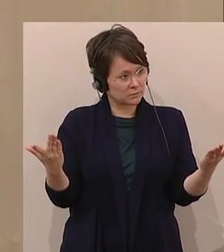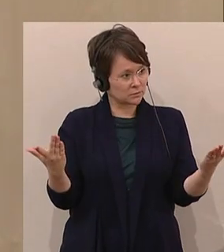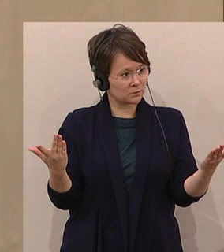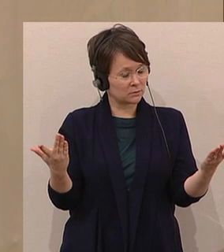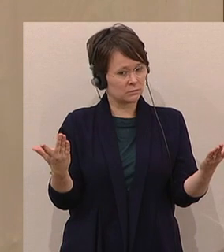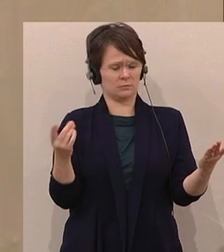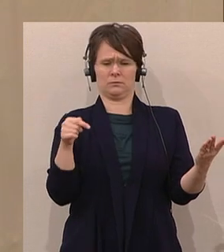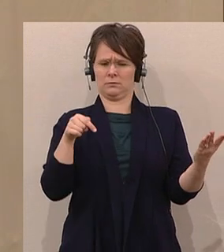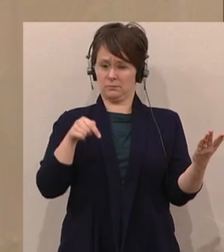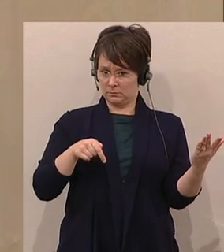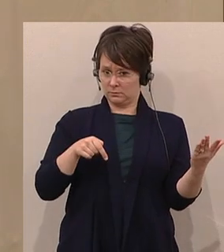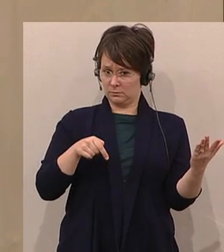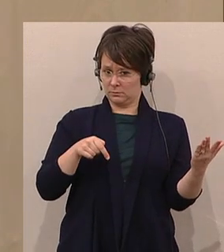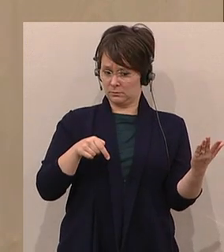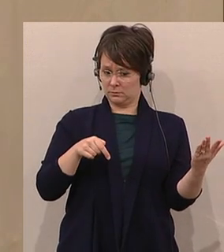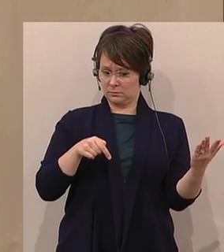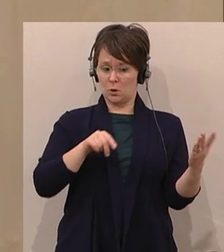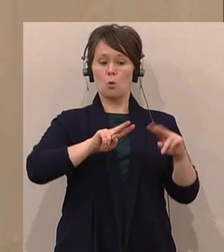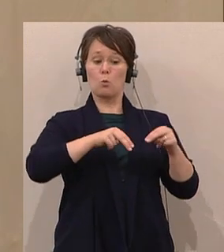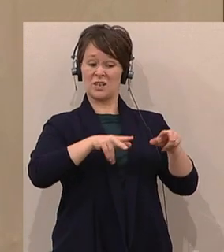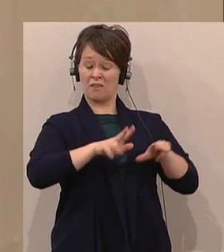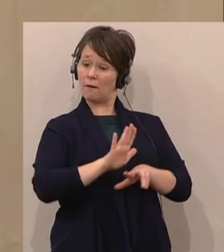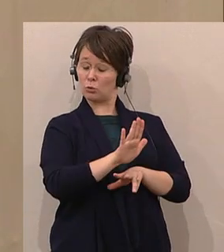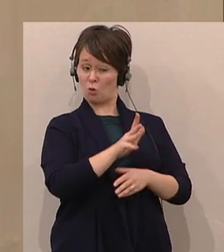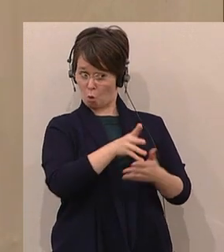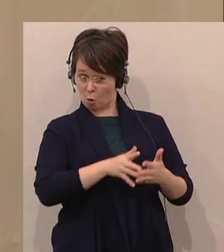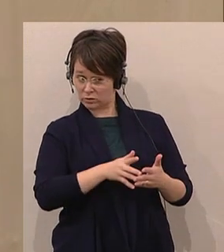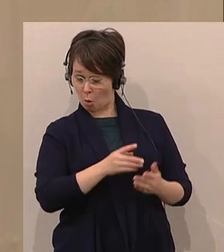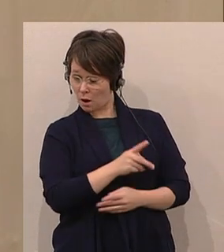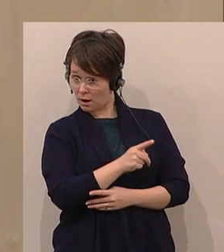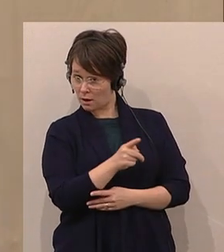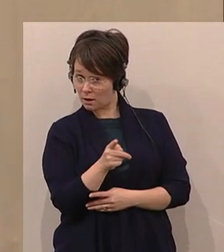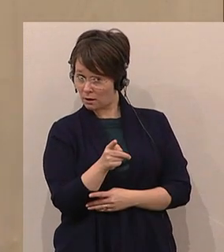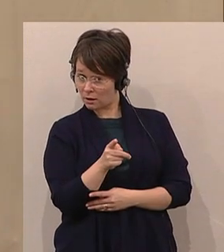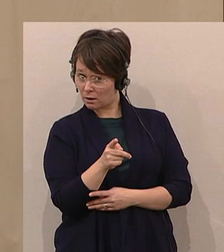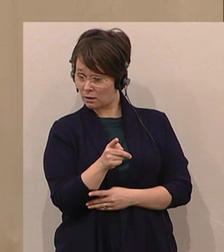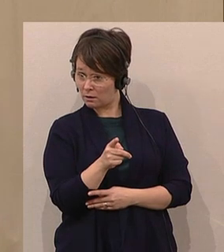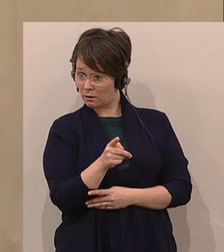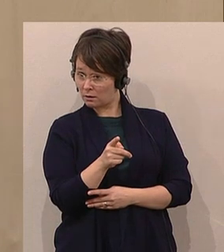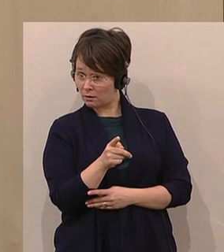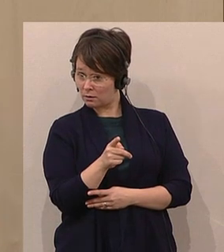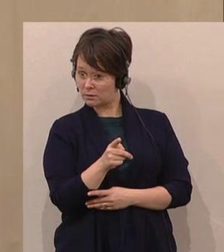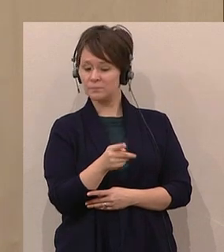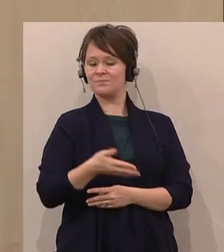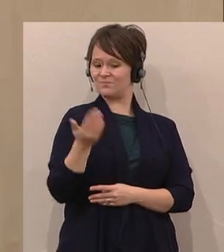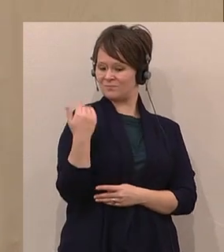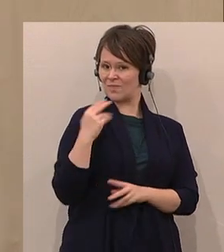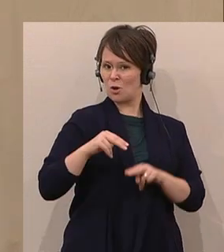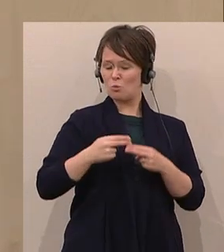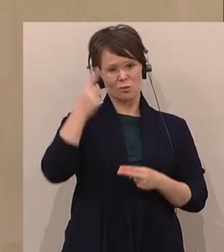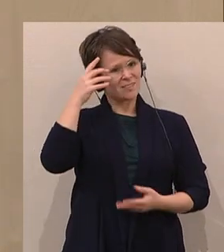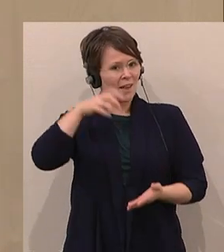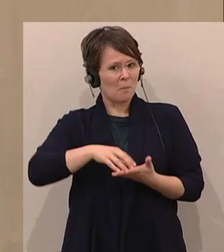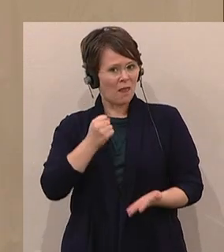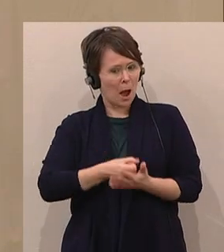Kontrolle der Bundesverwaltung anhand der Vorfälle im Bundesdenkmalamt